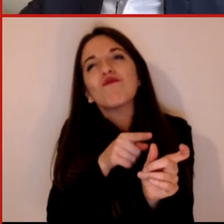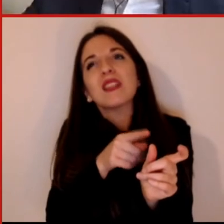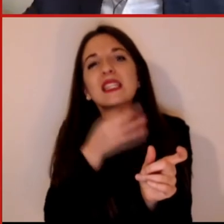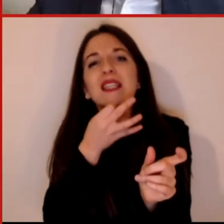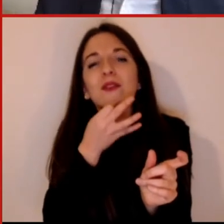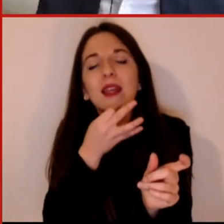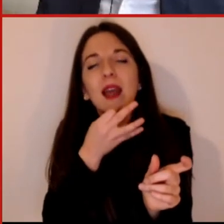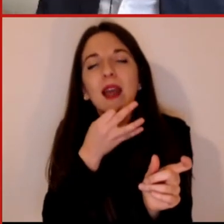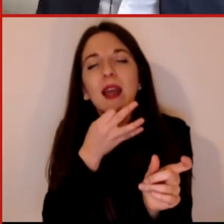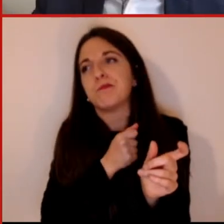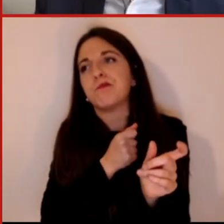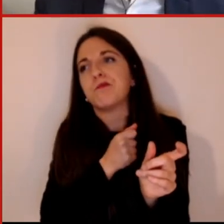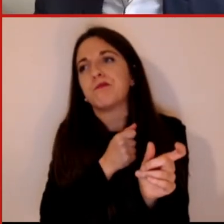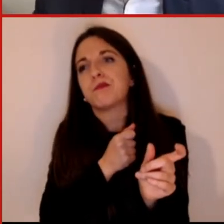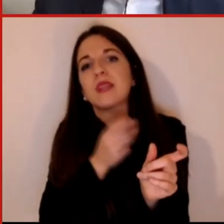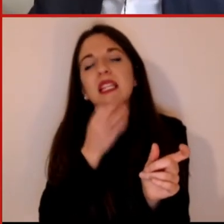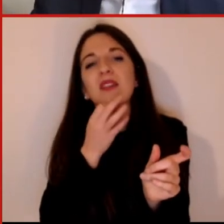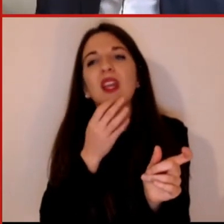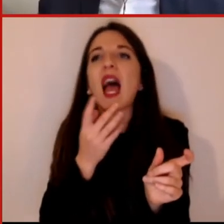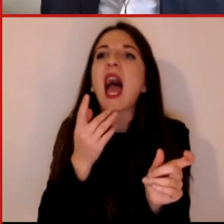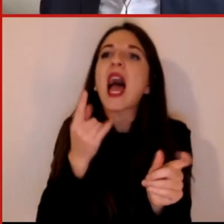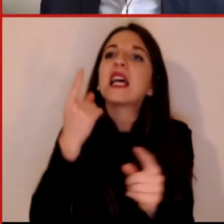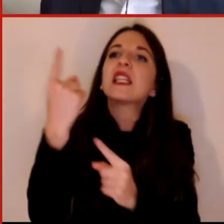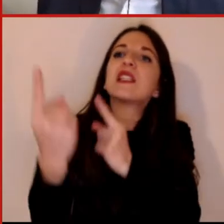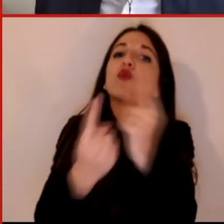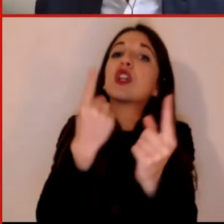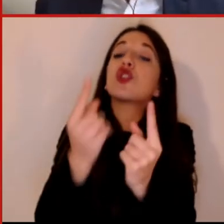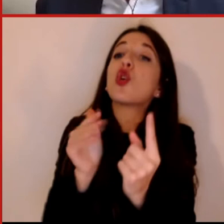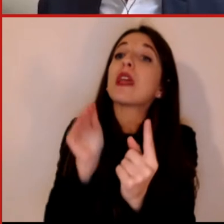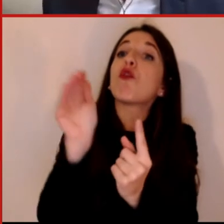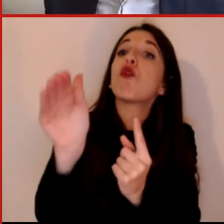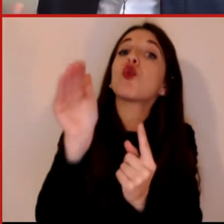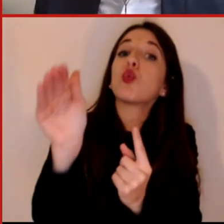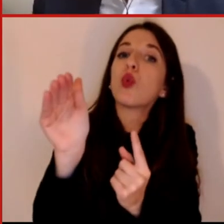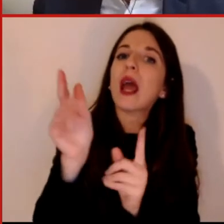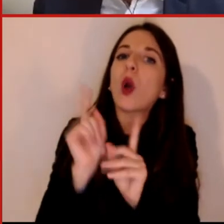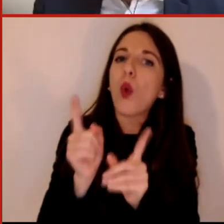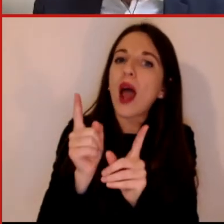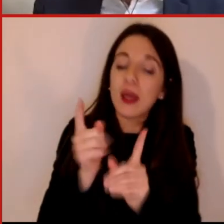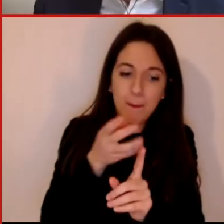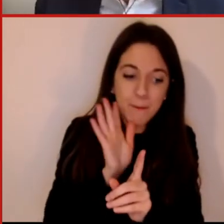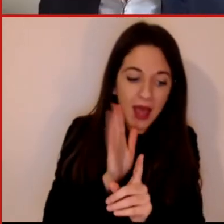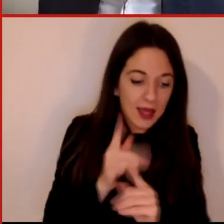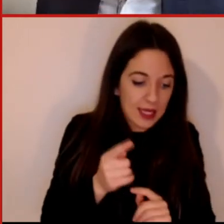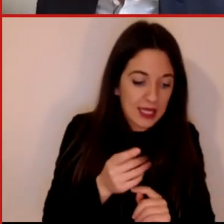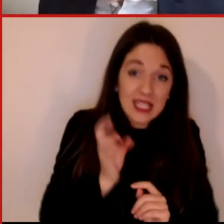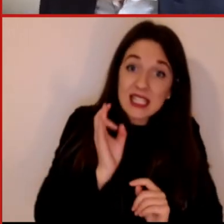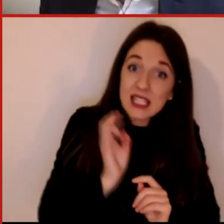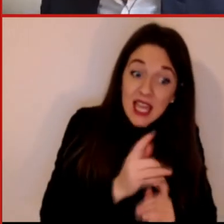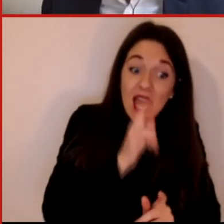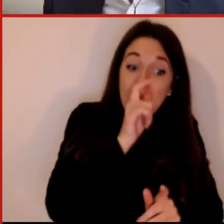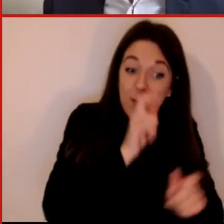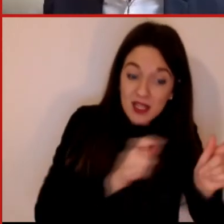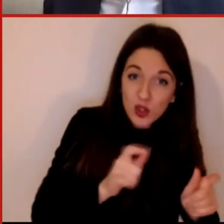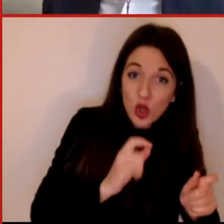essere gli avvenimenti futuri in base a delle assunzioni sul comportamento degli individui, sugli interventi che vengono presi, sulla situazione